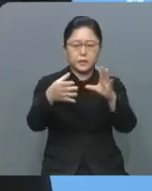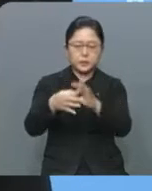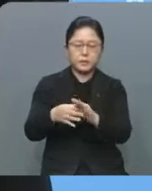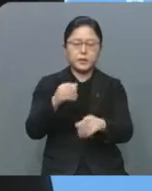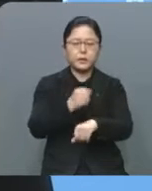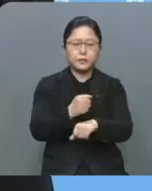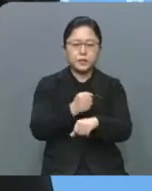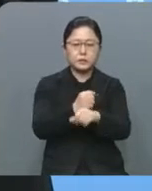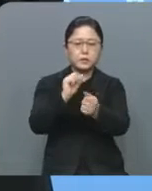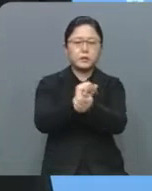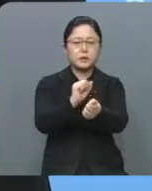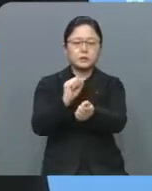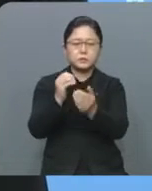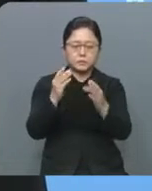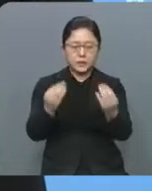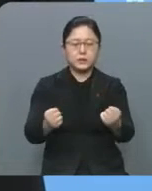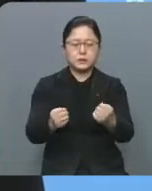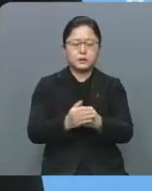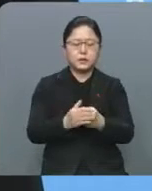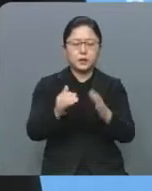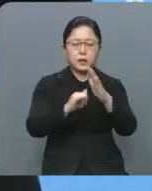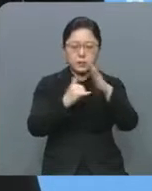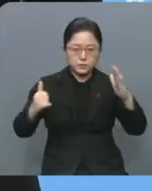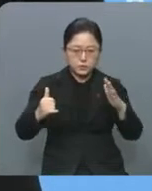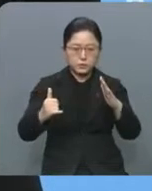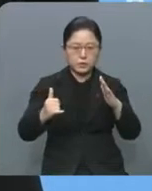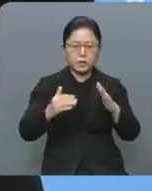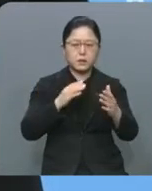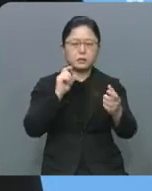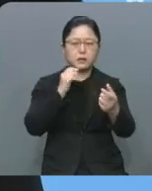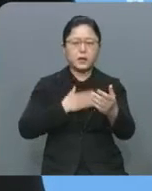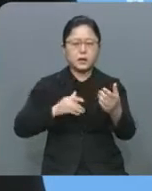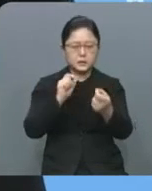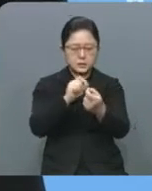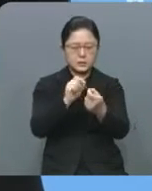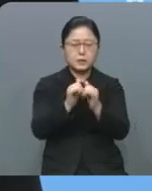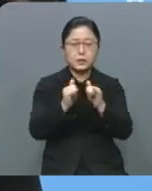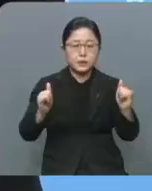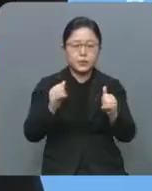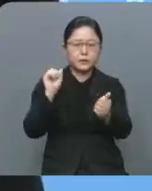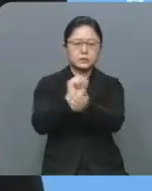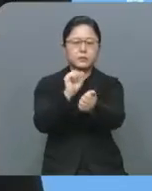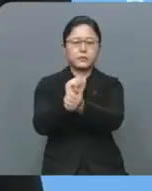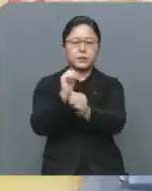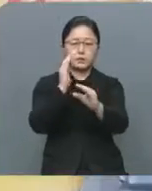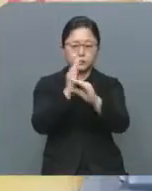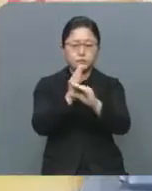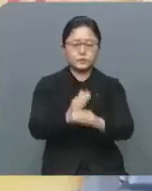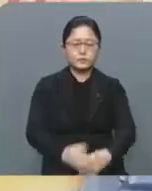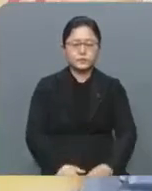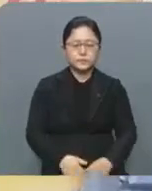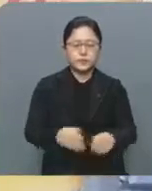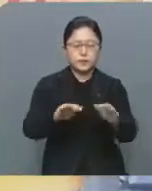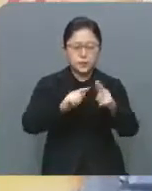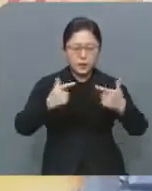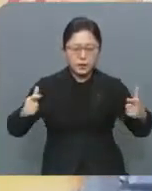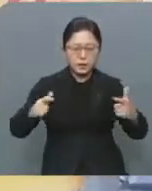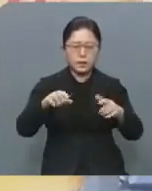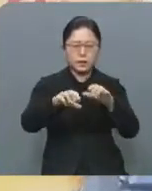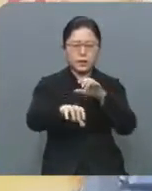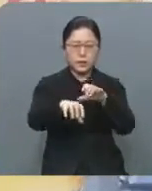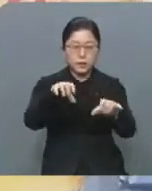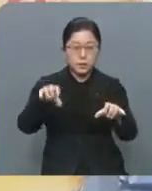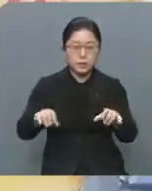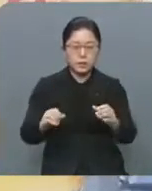확진자 접촉으로 되면서 가족과 또 가까운 지인에게 전파되는 사례가 발생하고 있습니다. 다양한 감염